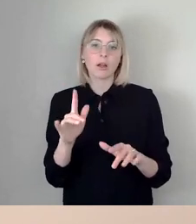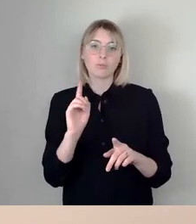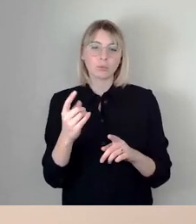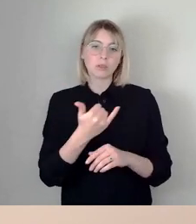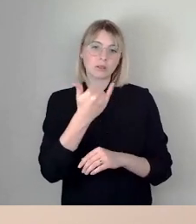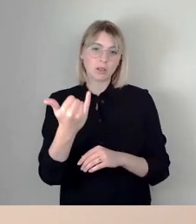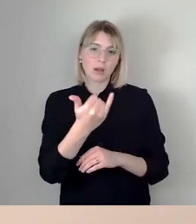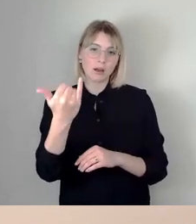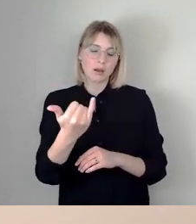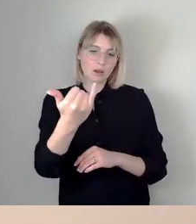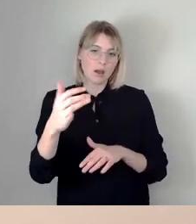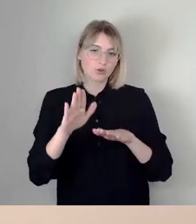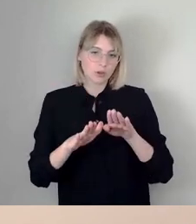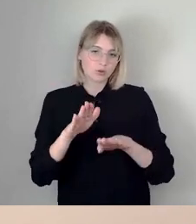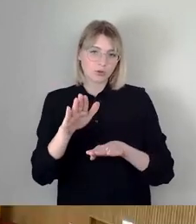vorgehen müssen.